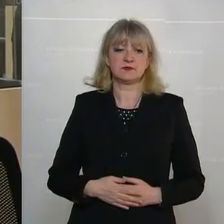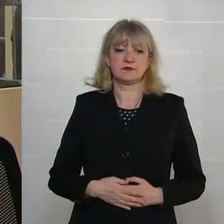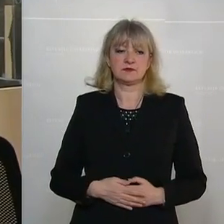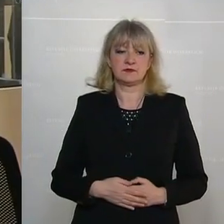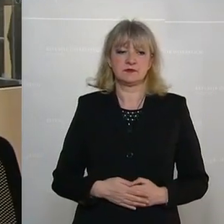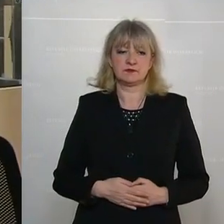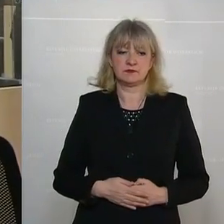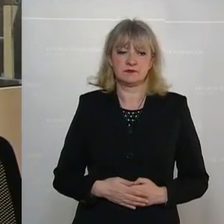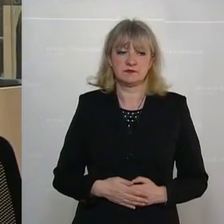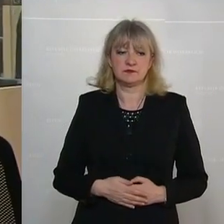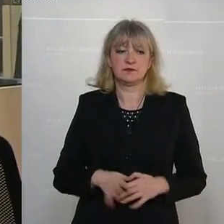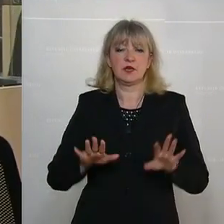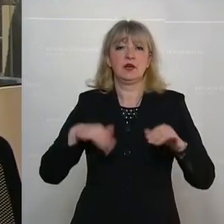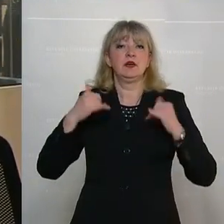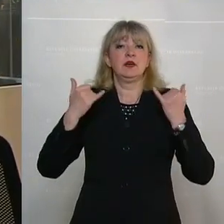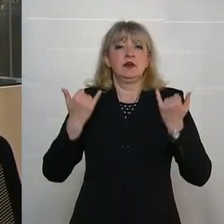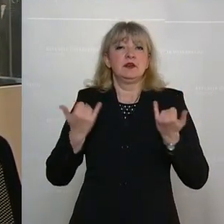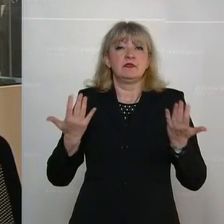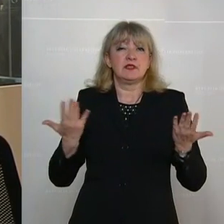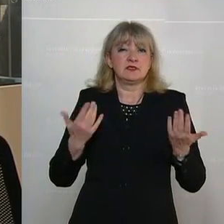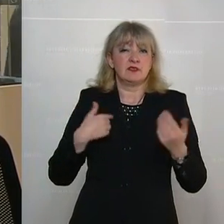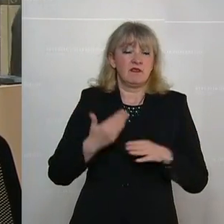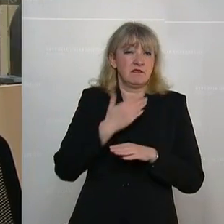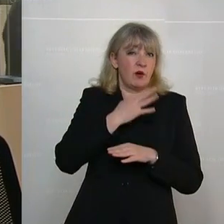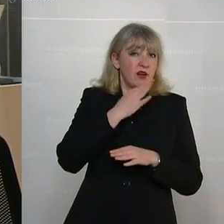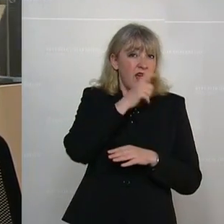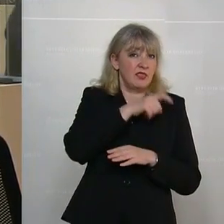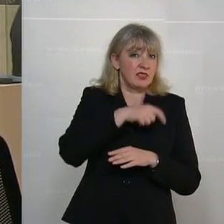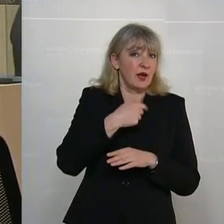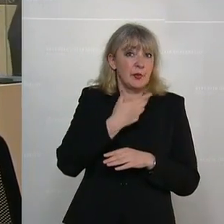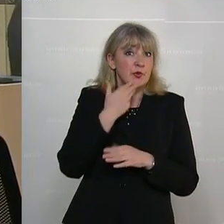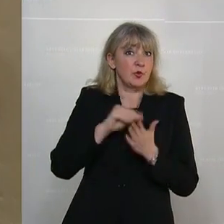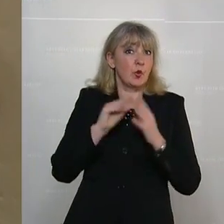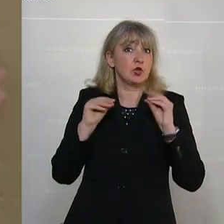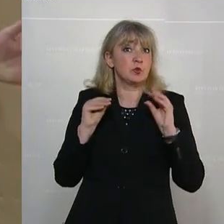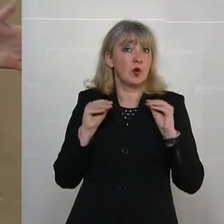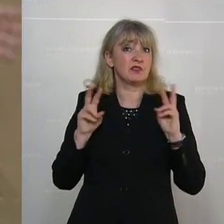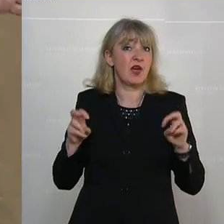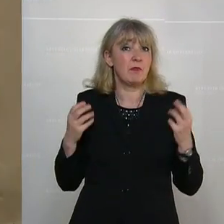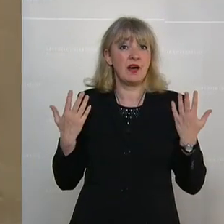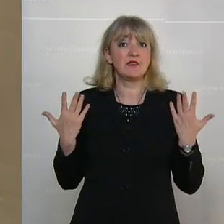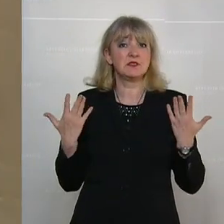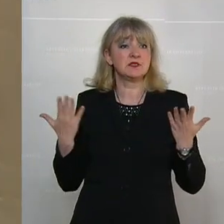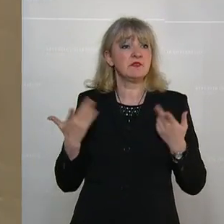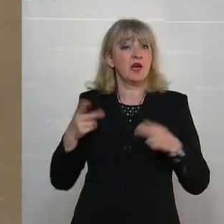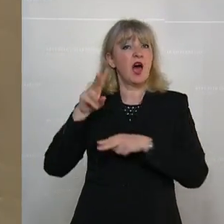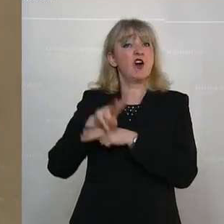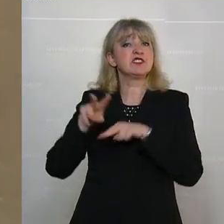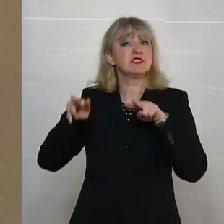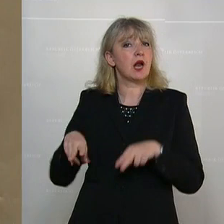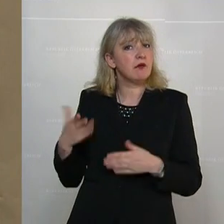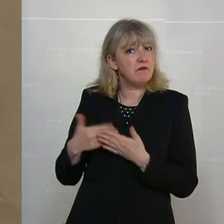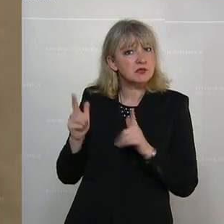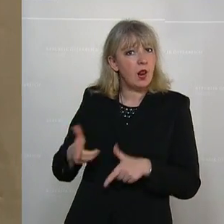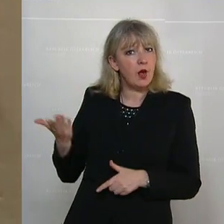Und darum, was wir noch nicht und was in meinen Vorreden überhaupt noch nicht besprochen wurde, was ist eigentlich mit dem Aufsichtsrat?